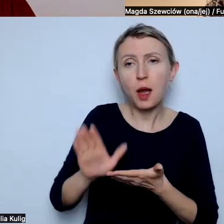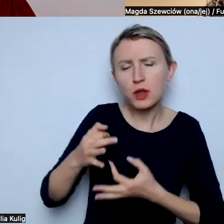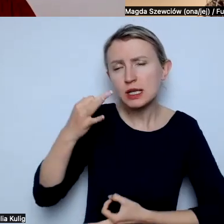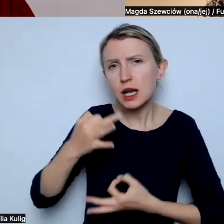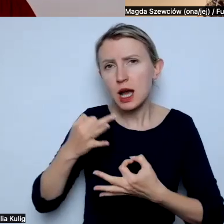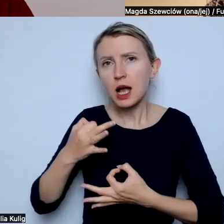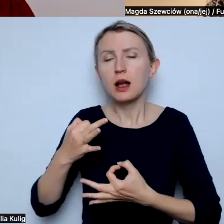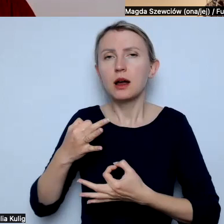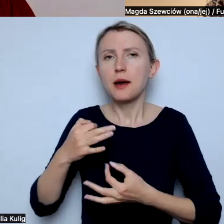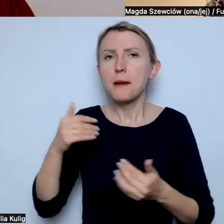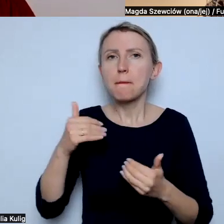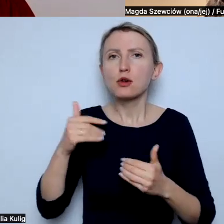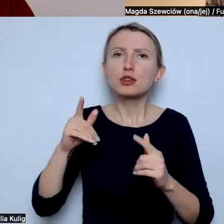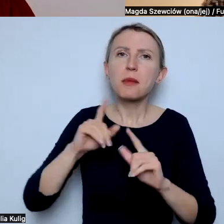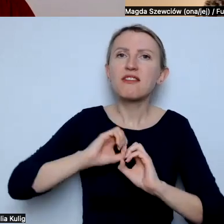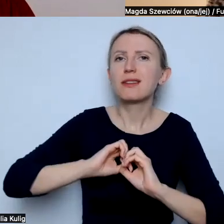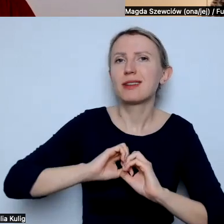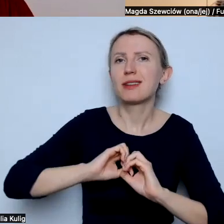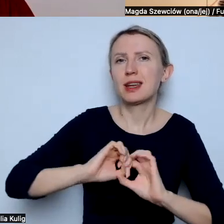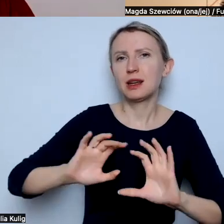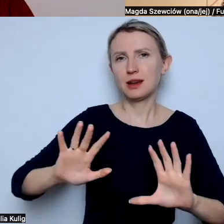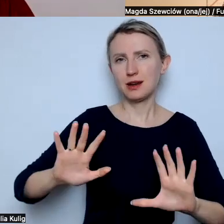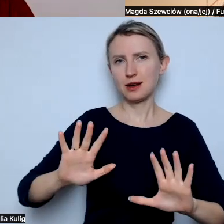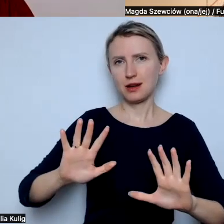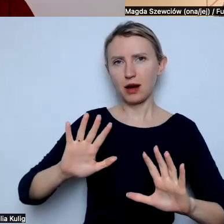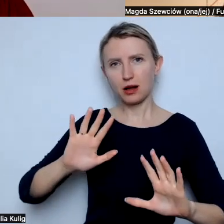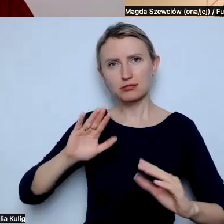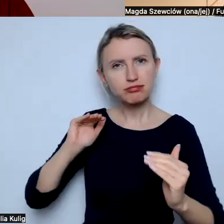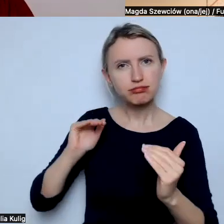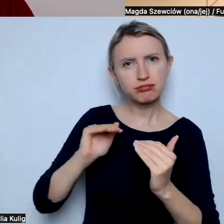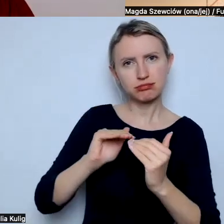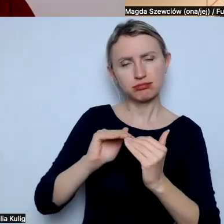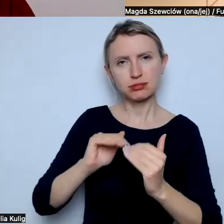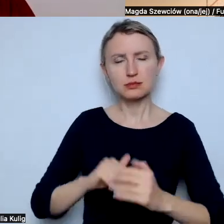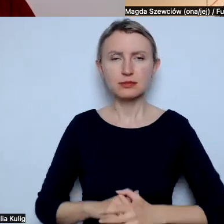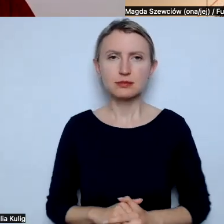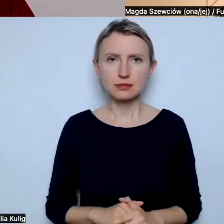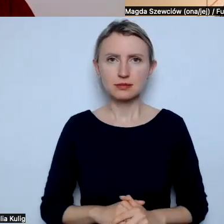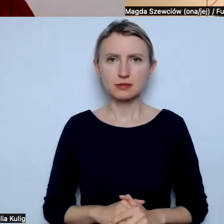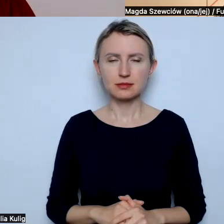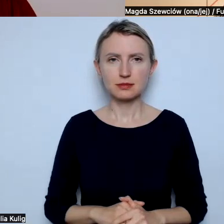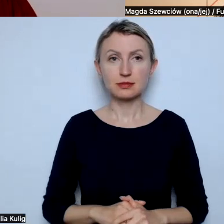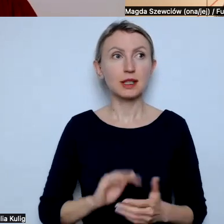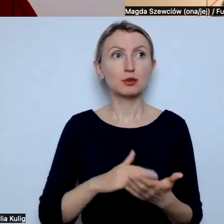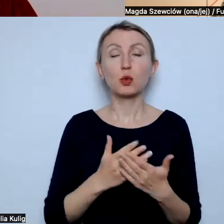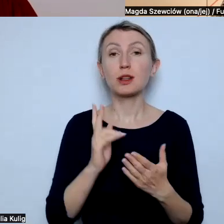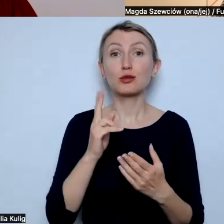te obiekcje możemy w jakiś sposób repostować, jakoś na nie odpowiedzieć. Jeśli ktoś powie, że